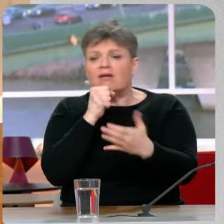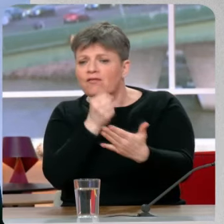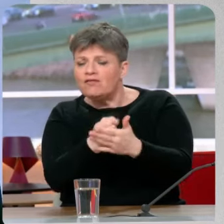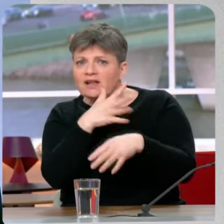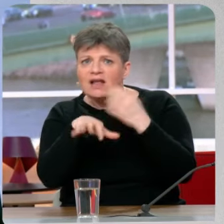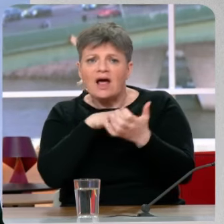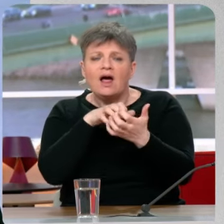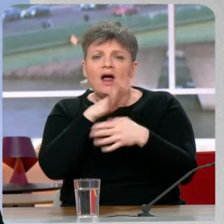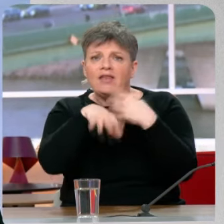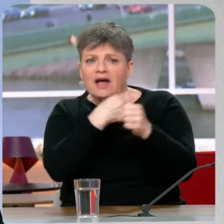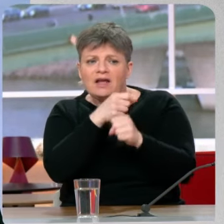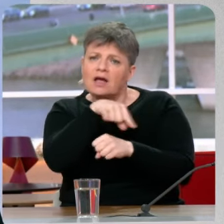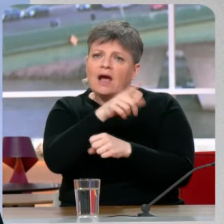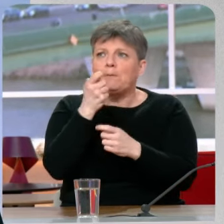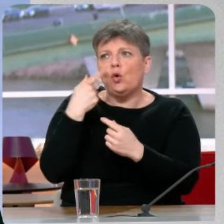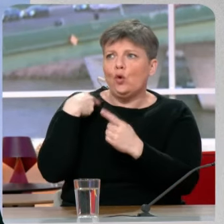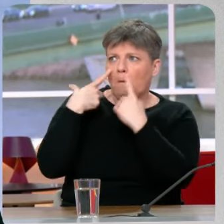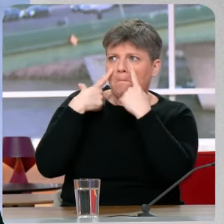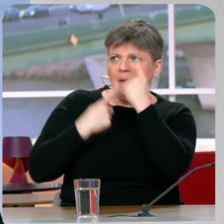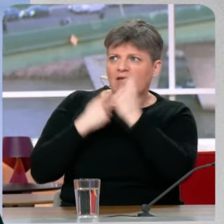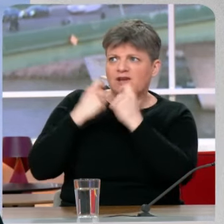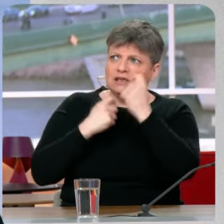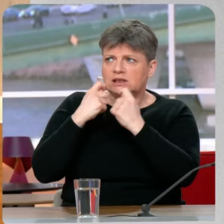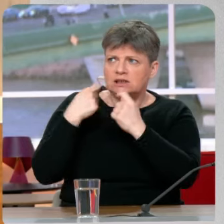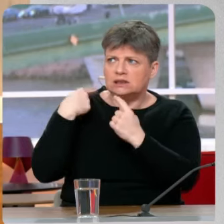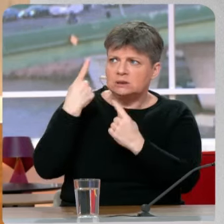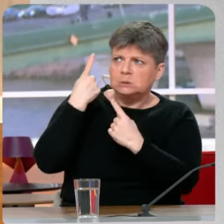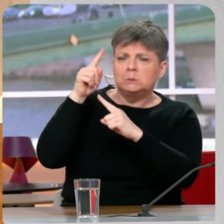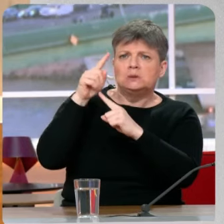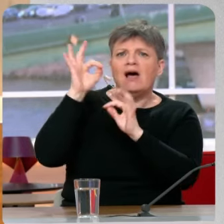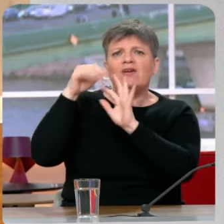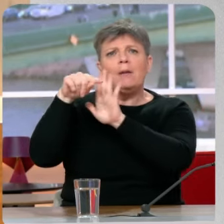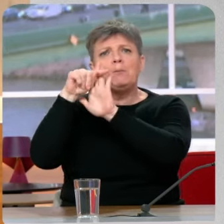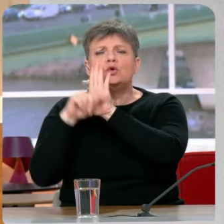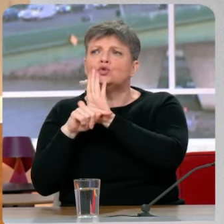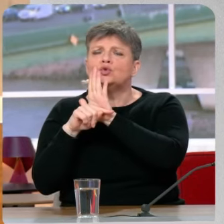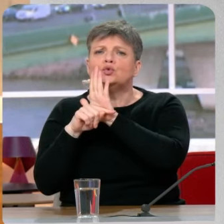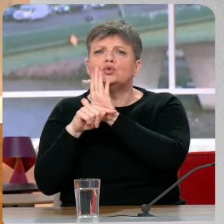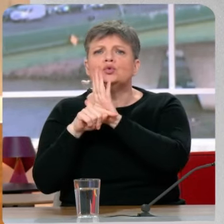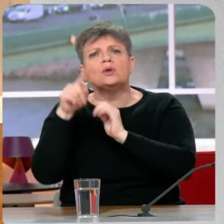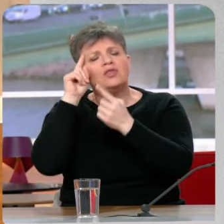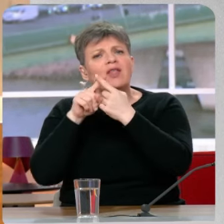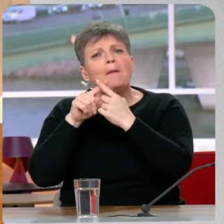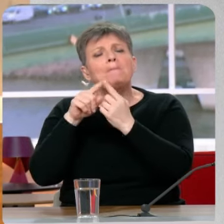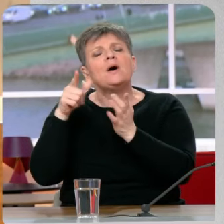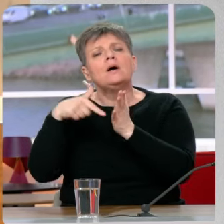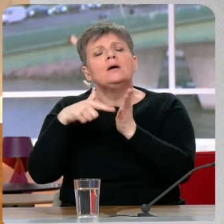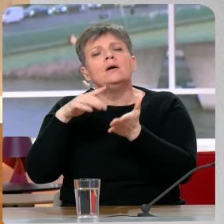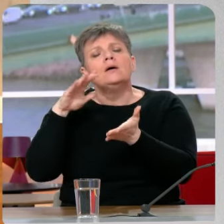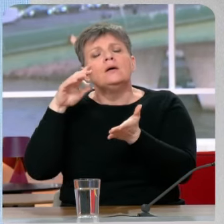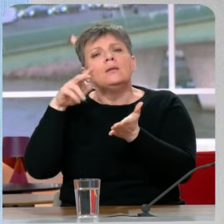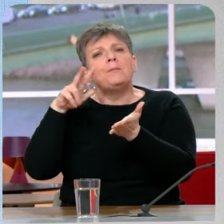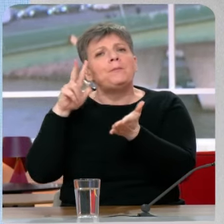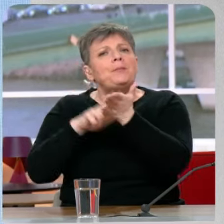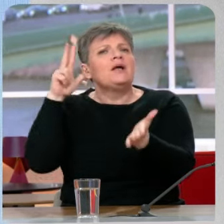peu de défiance par rapport notamment aux mesures que vous avez prises sur le pacte vert. Est-ce